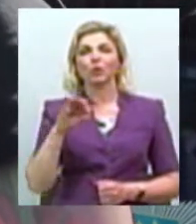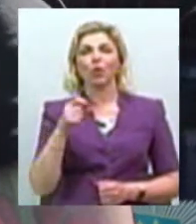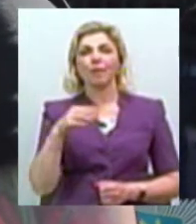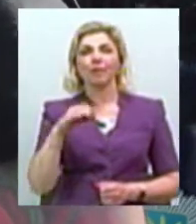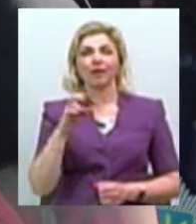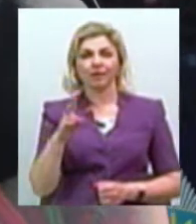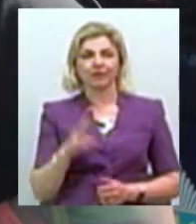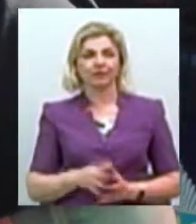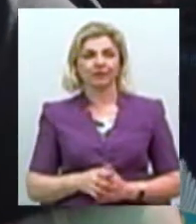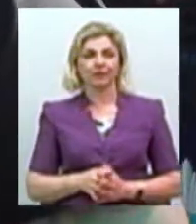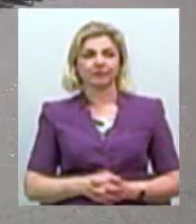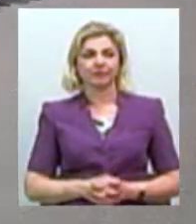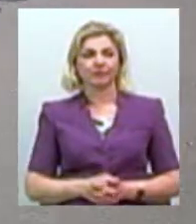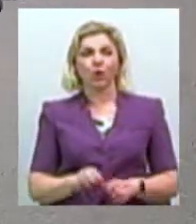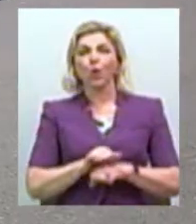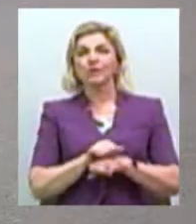Розі, йдись!